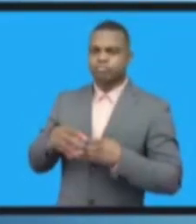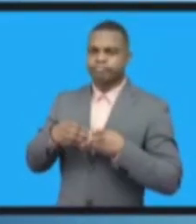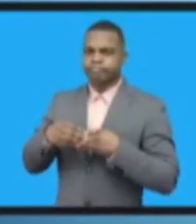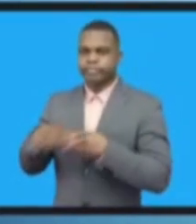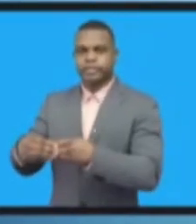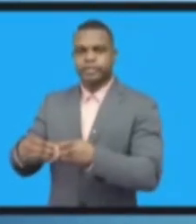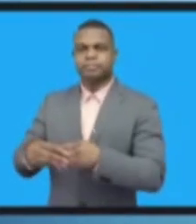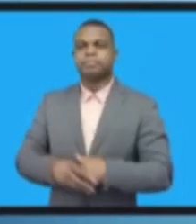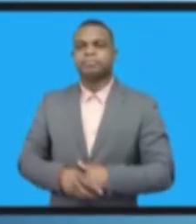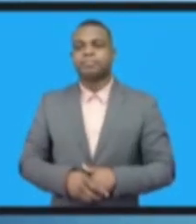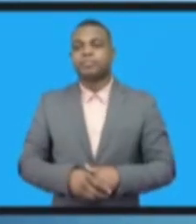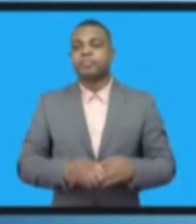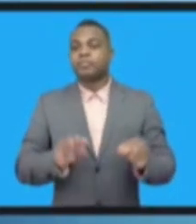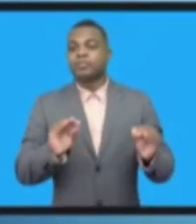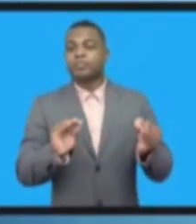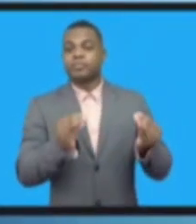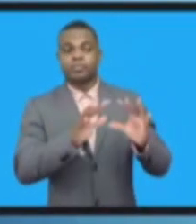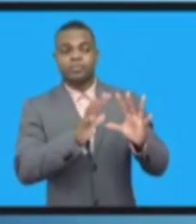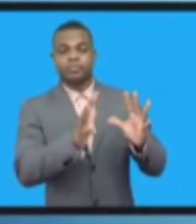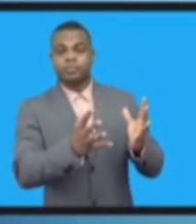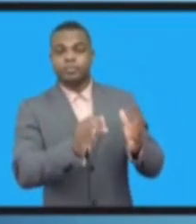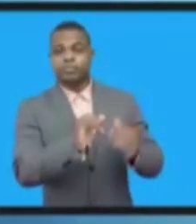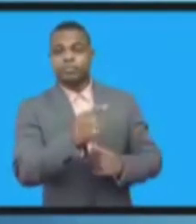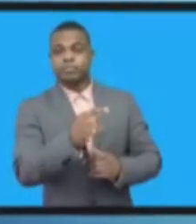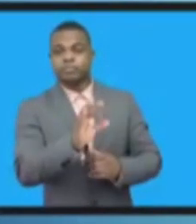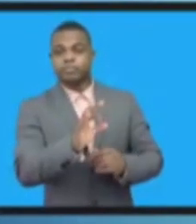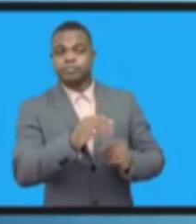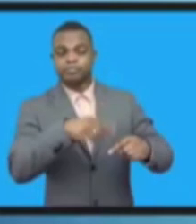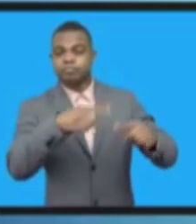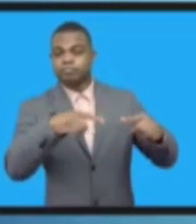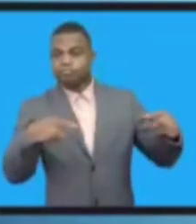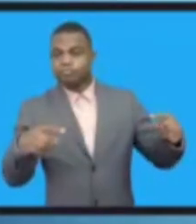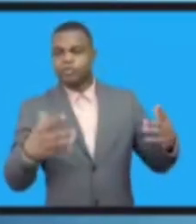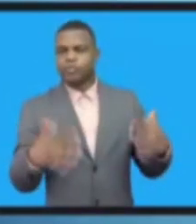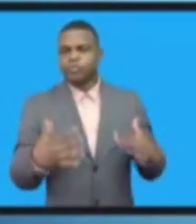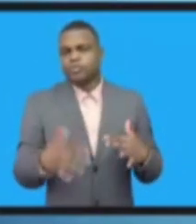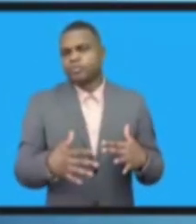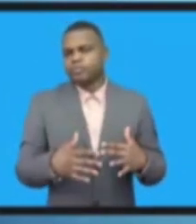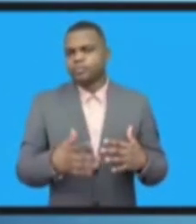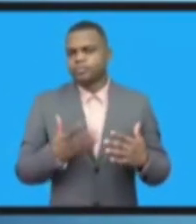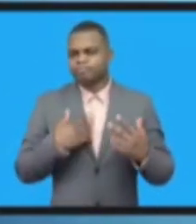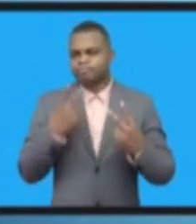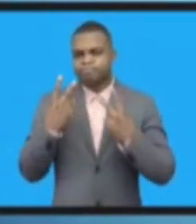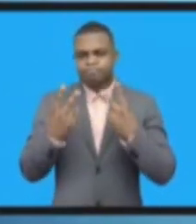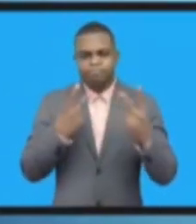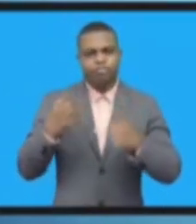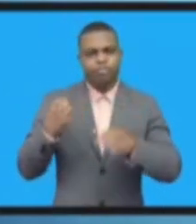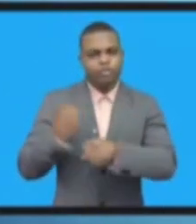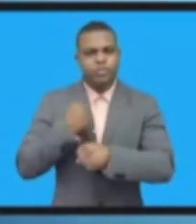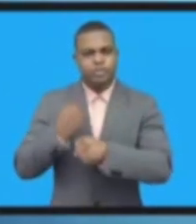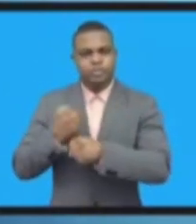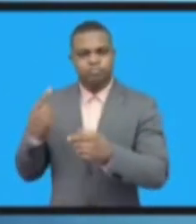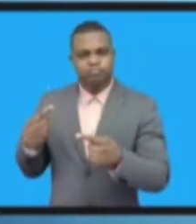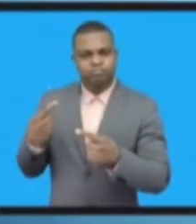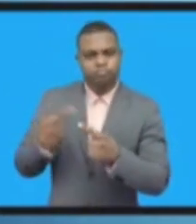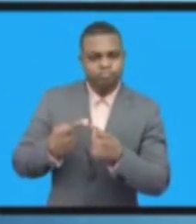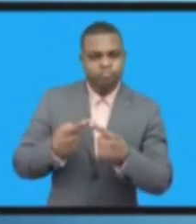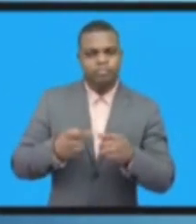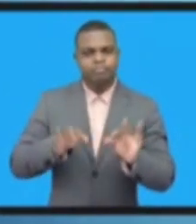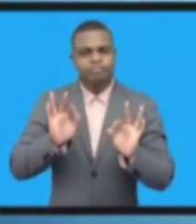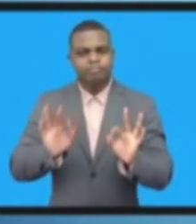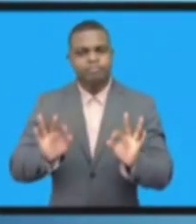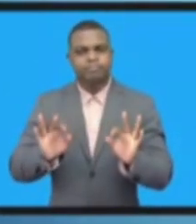Есть юродик, есть работа в Азиатско-Тихоокеанском регионе